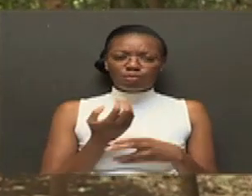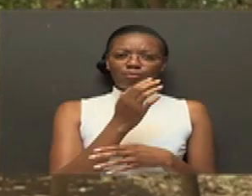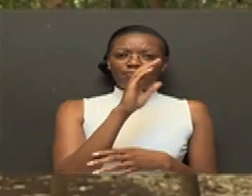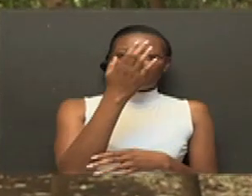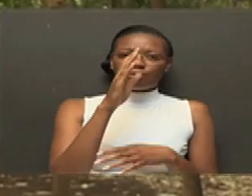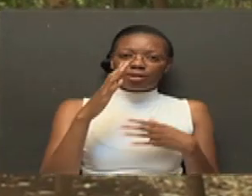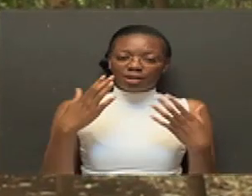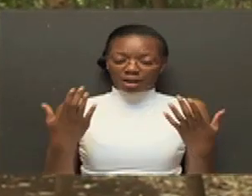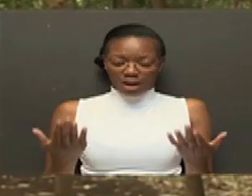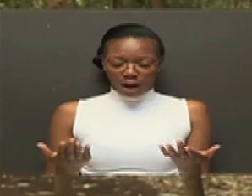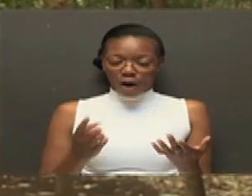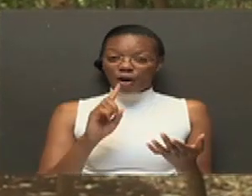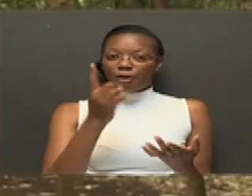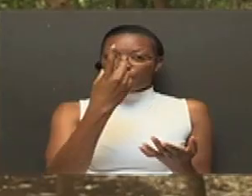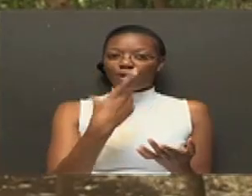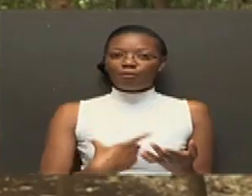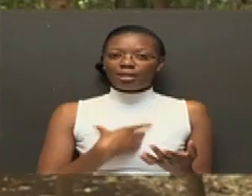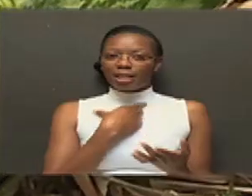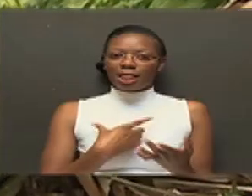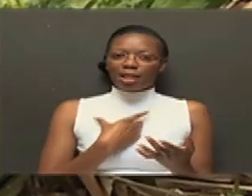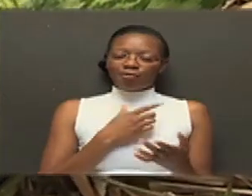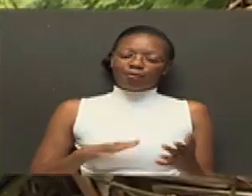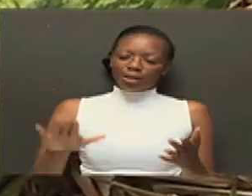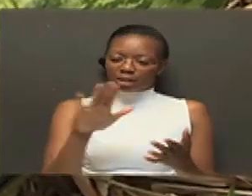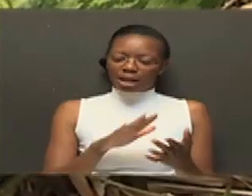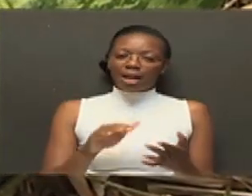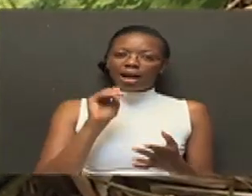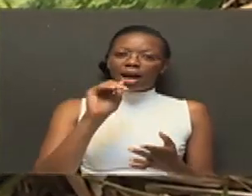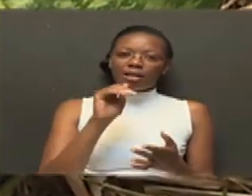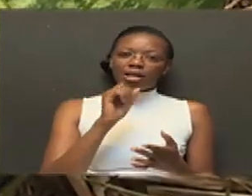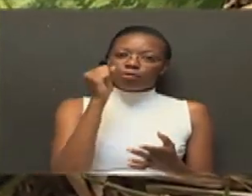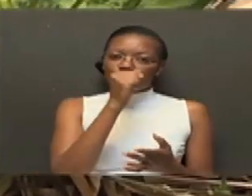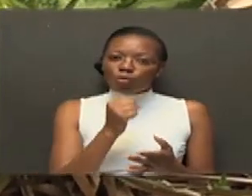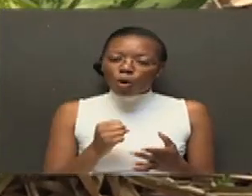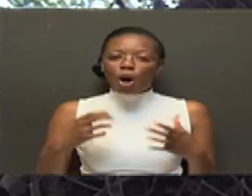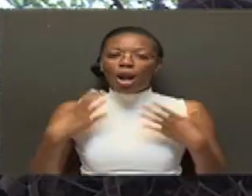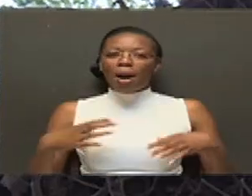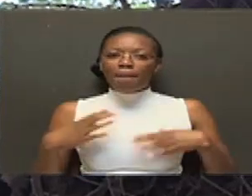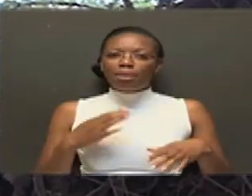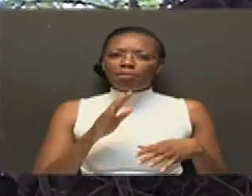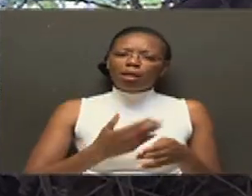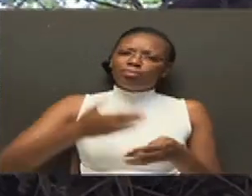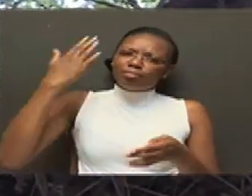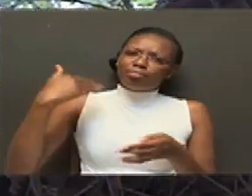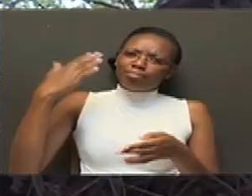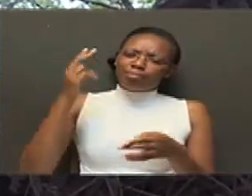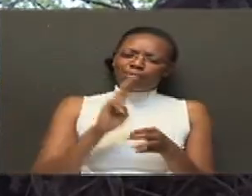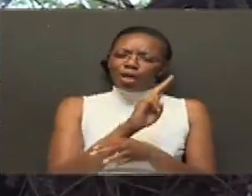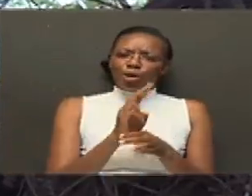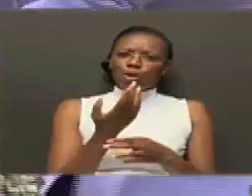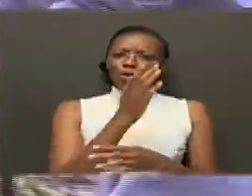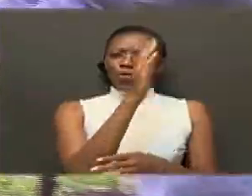Kwanza, wawo utembelea sehemu fulani Na kuwauliza wazewa na uishi eneo hilo Jinsi walivyo kuwa